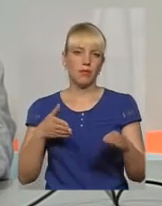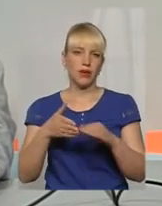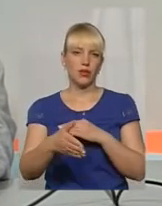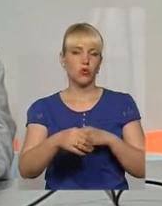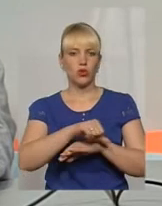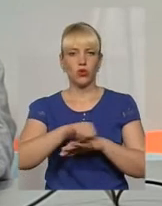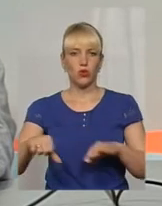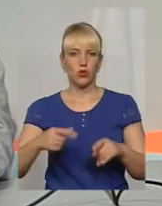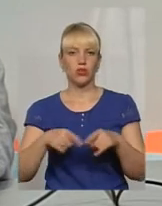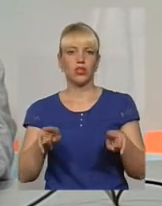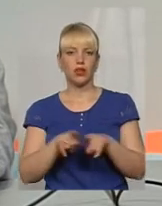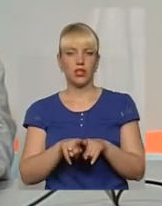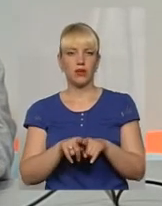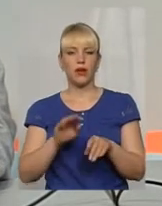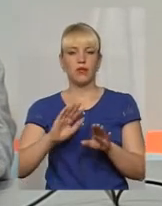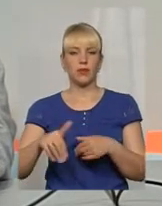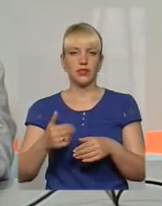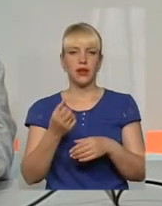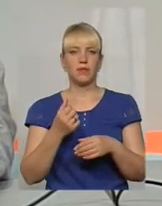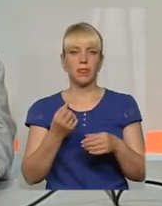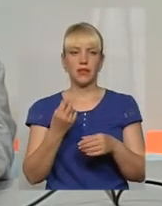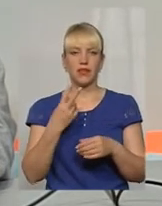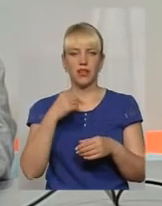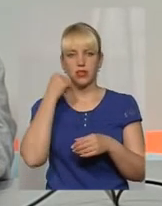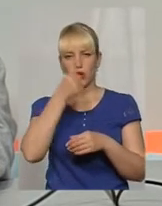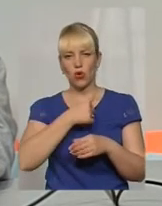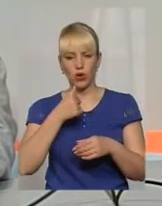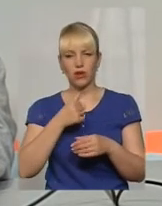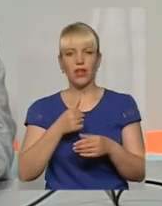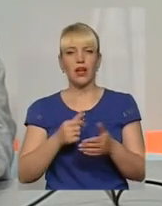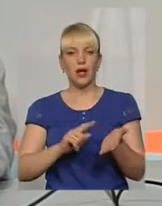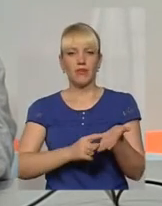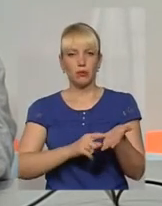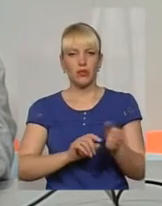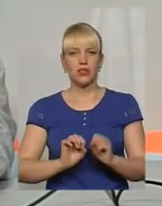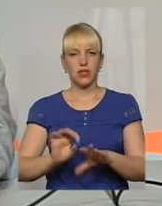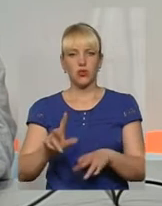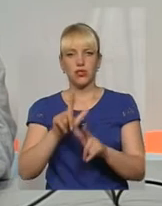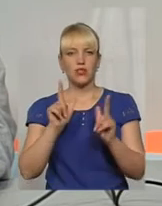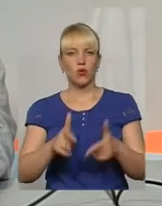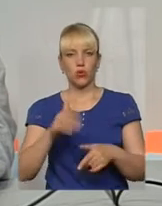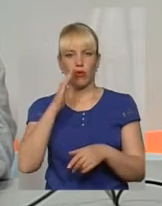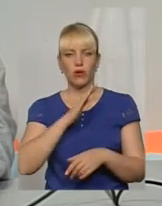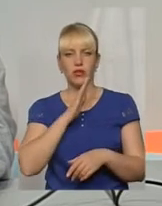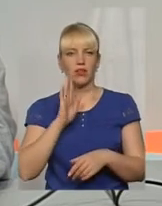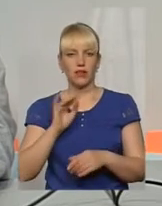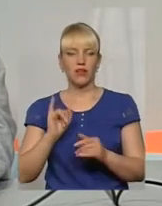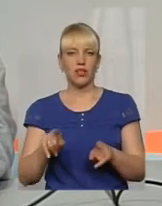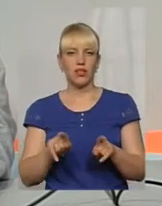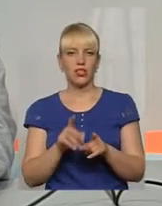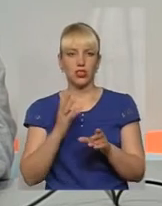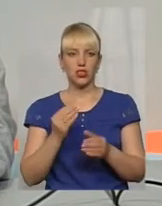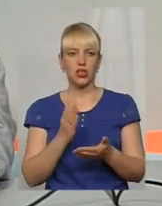12 років відбутки здаються за згодою батьків. І ще такою особливості є, це те, що підпис